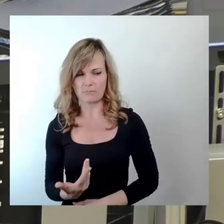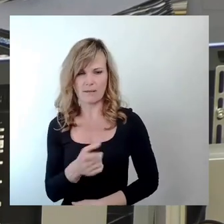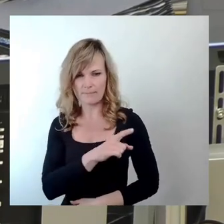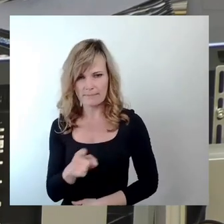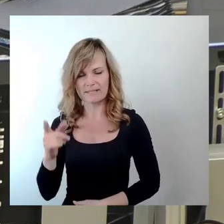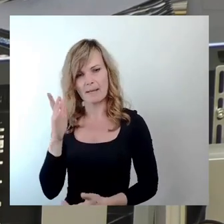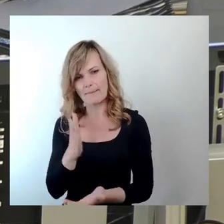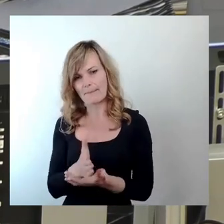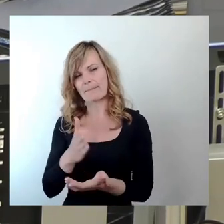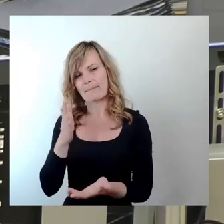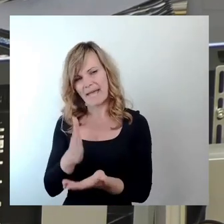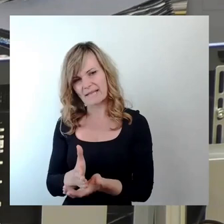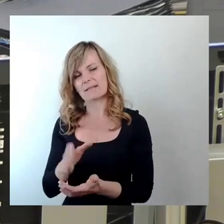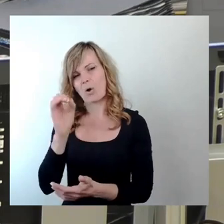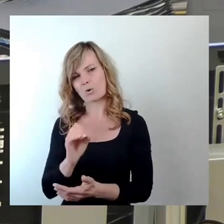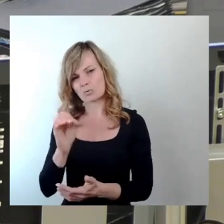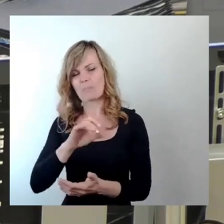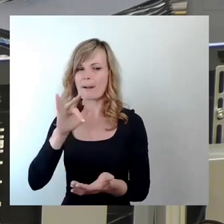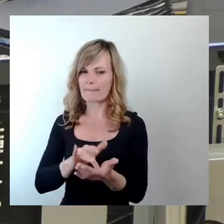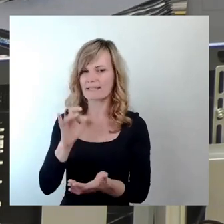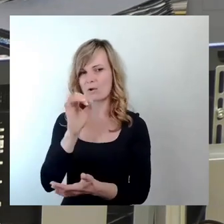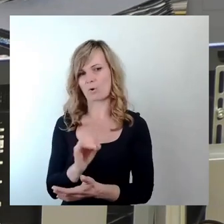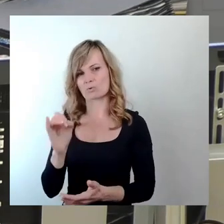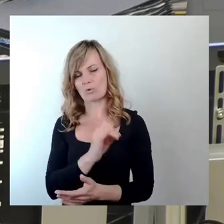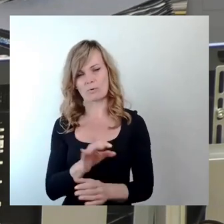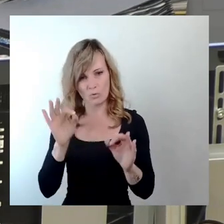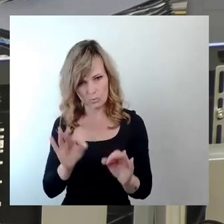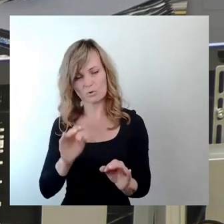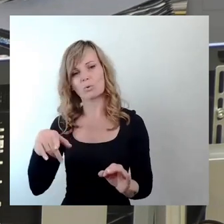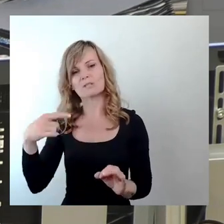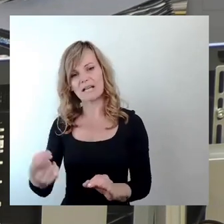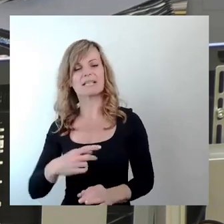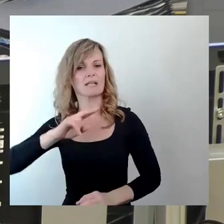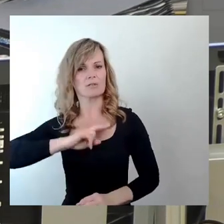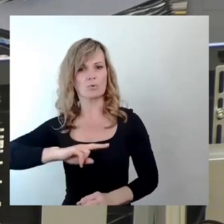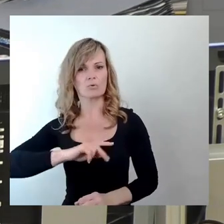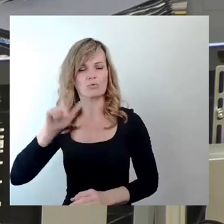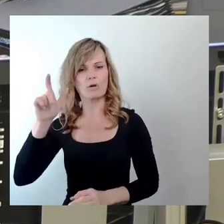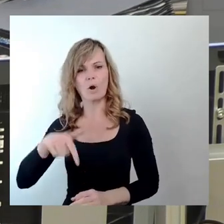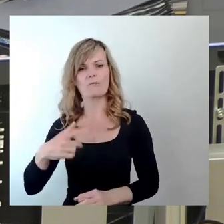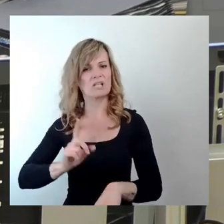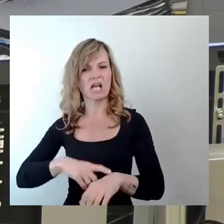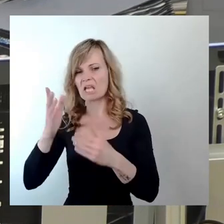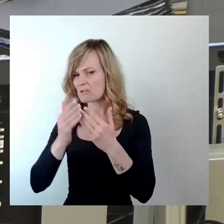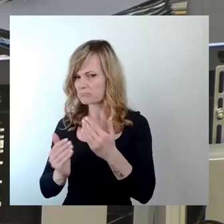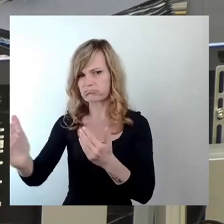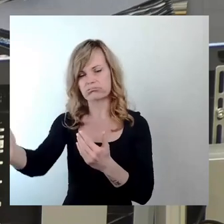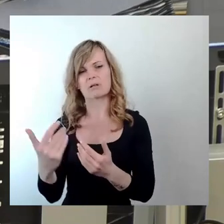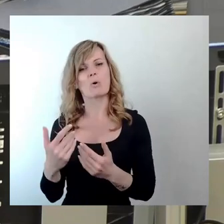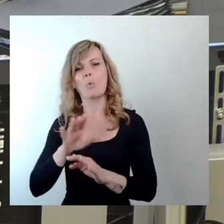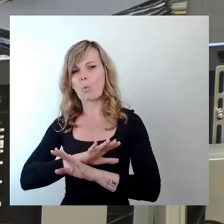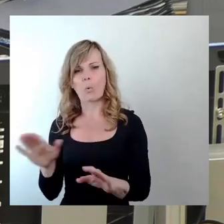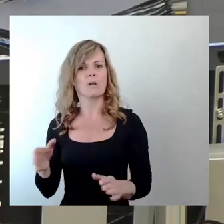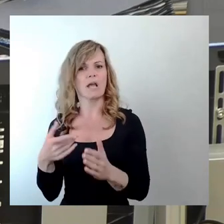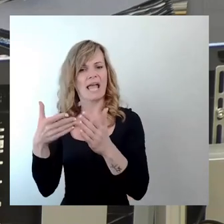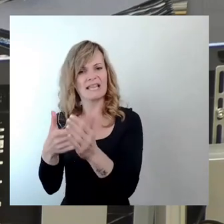Oktober ist sinnvoll. Und darüber hinaus eine Duldung auf unbestimmte Zeit. Wir hatten im Ausschuss gesprochen, solange die wasserrechtliche Genehmigung